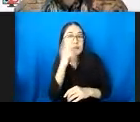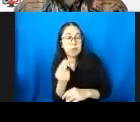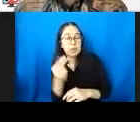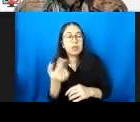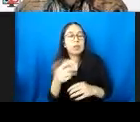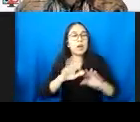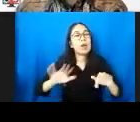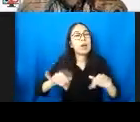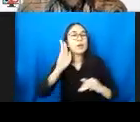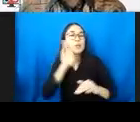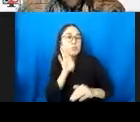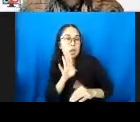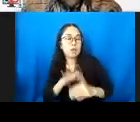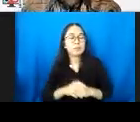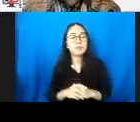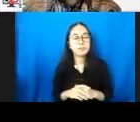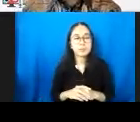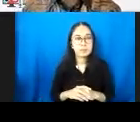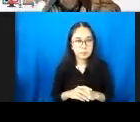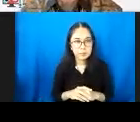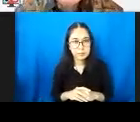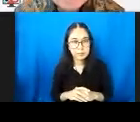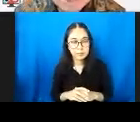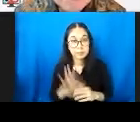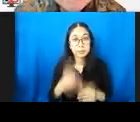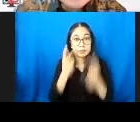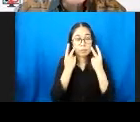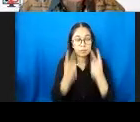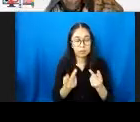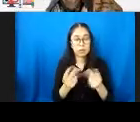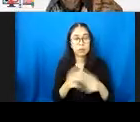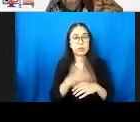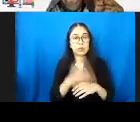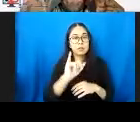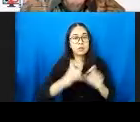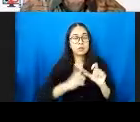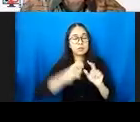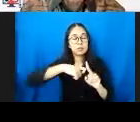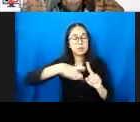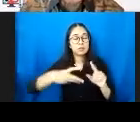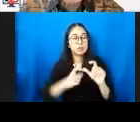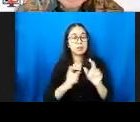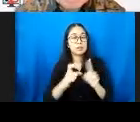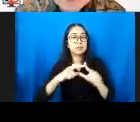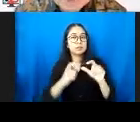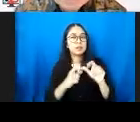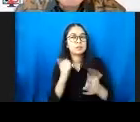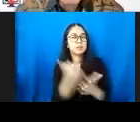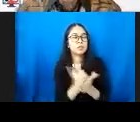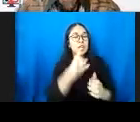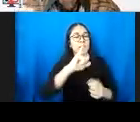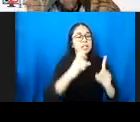-usia buku. Kalau kita lihat Rizkesdas 2018, itu ISPA memang sudah agak menurur,